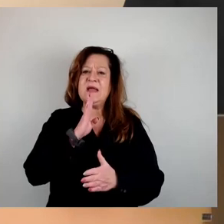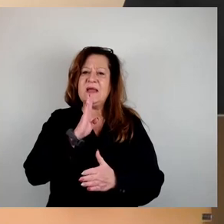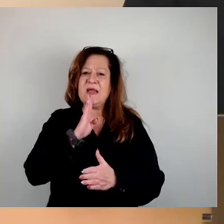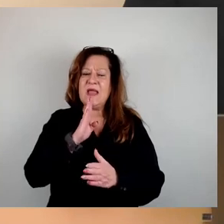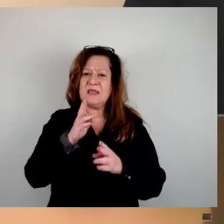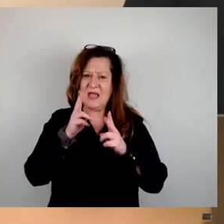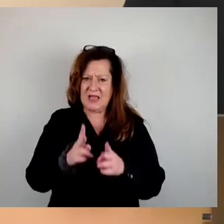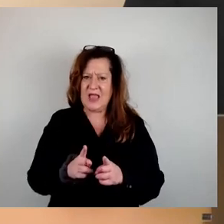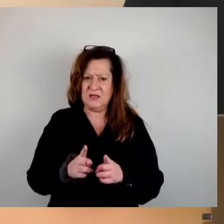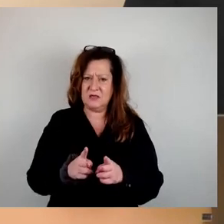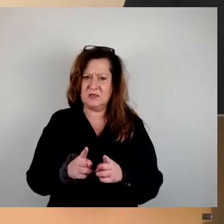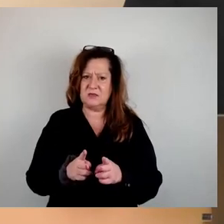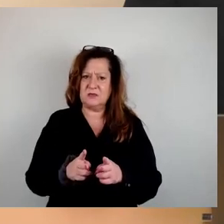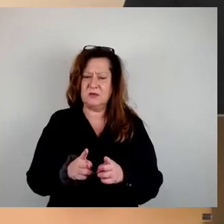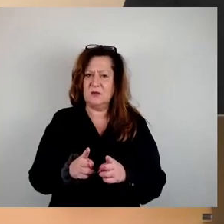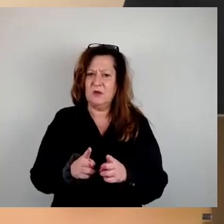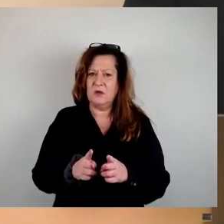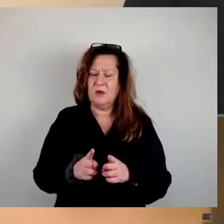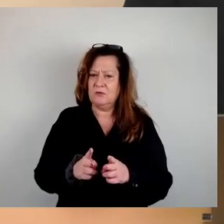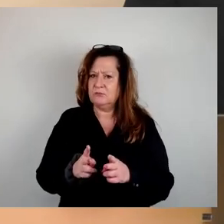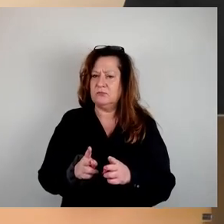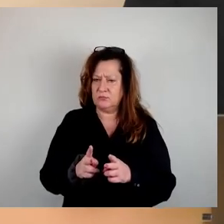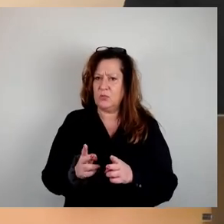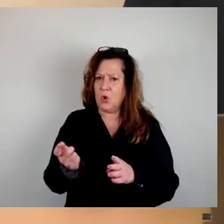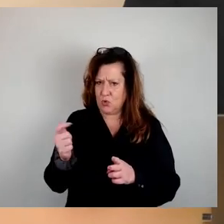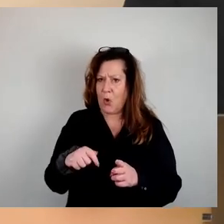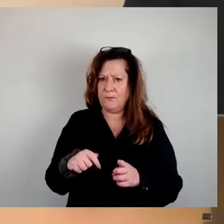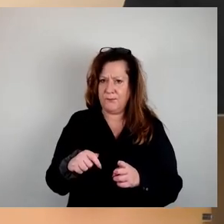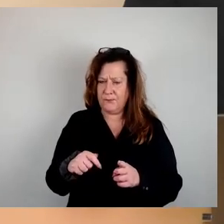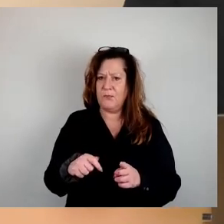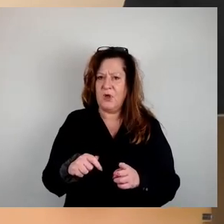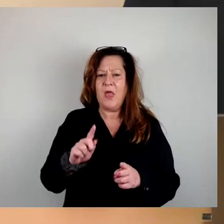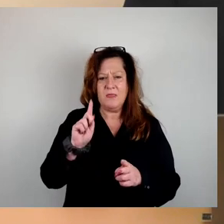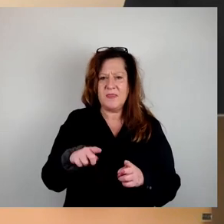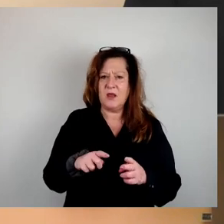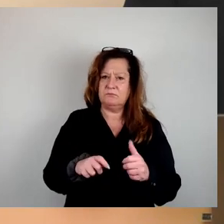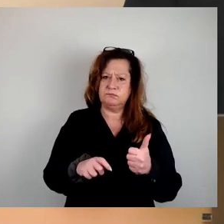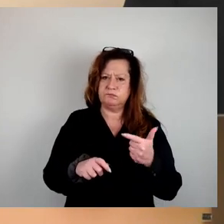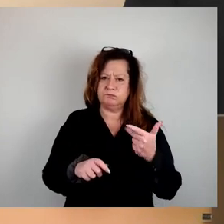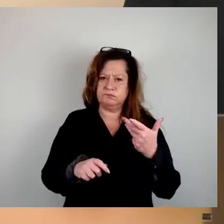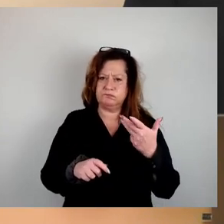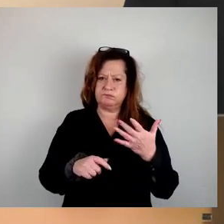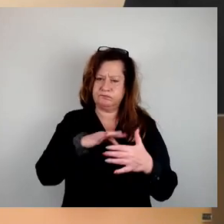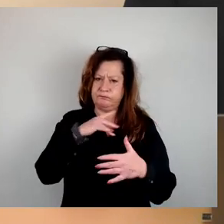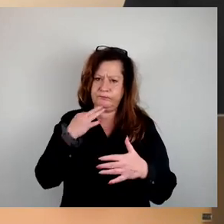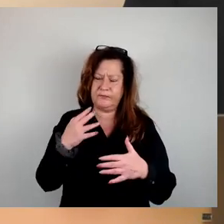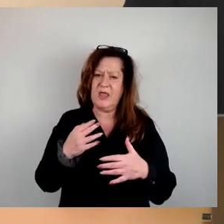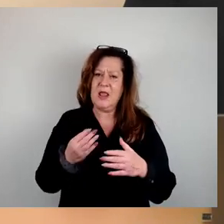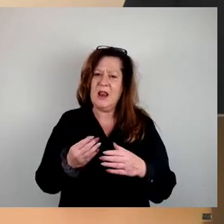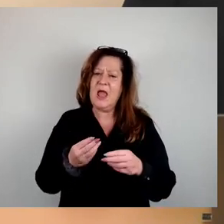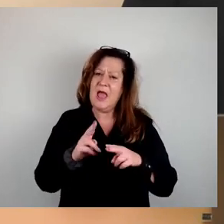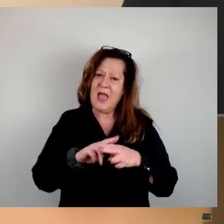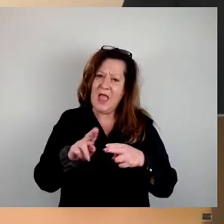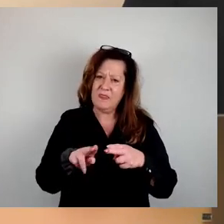Herr Armand, vereinbart haben. Das wäre zunächst an der Reihe. Dann haben wir zahlreiche Änderungs- und Ergänzungsanträge